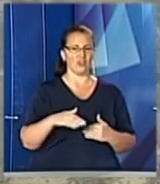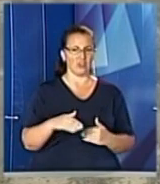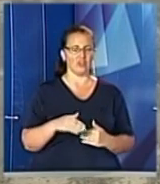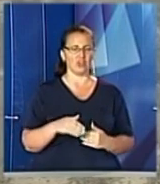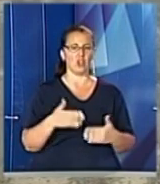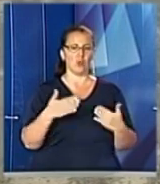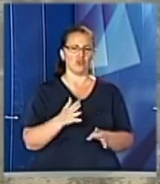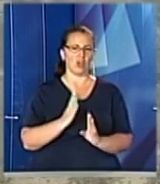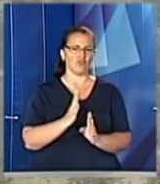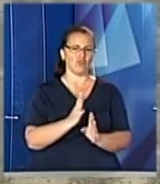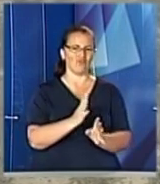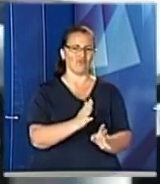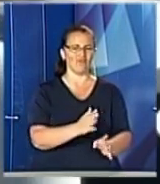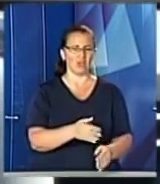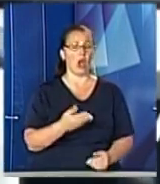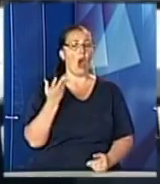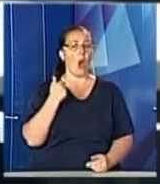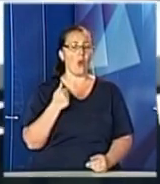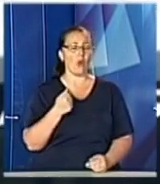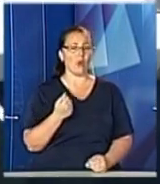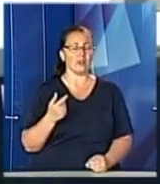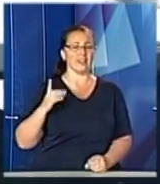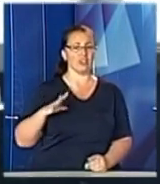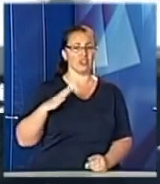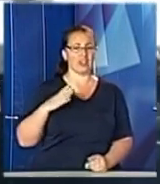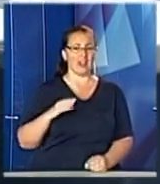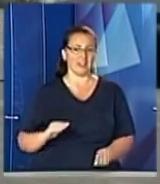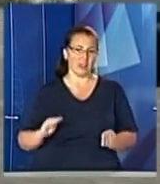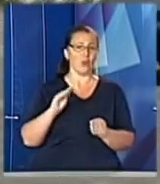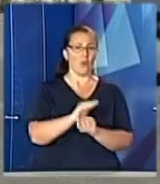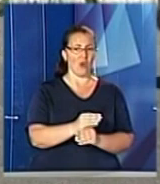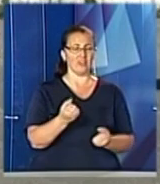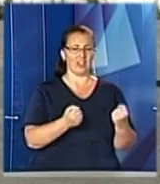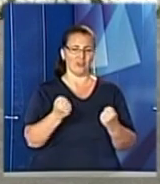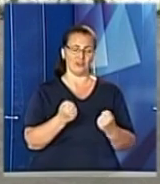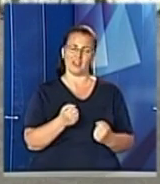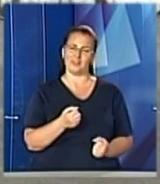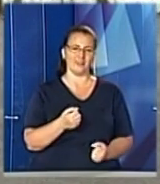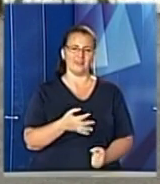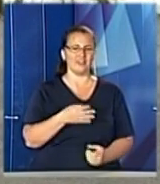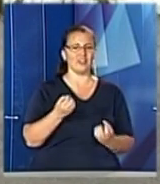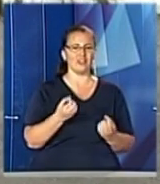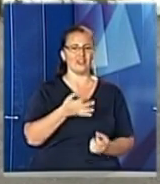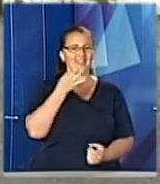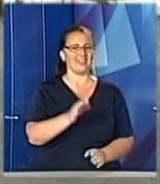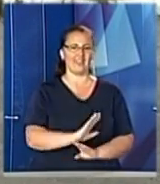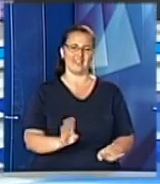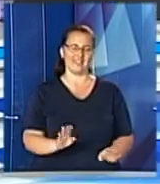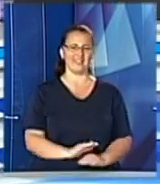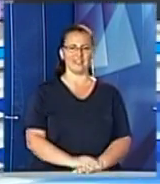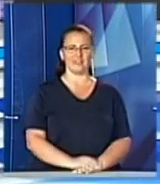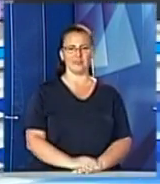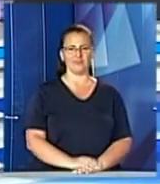траншмашин. Однак, коли чекати поповнення автопарку, полісьменам не оточнили. Віталія Гамадин, Тарас Фомін – Новини.